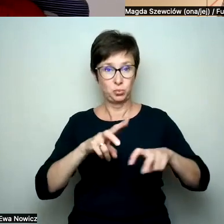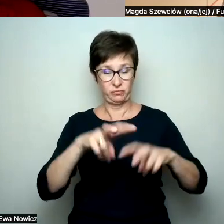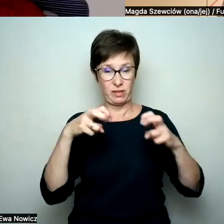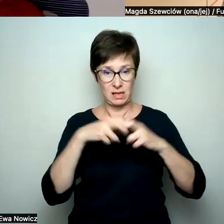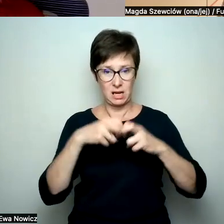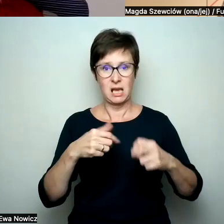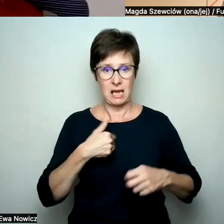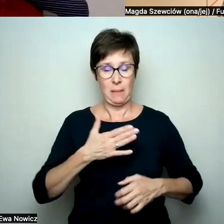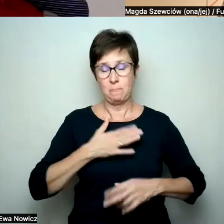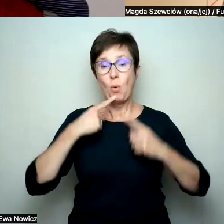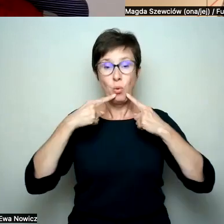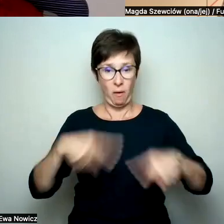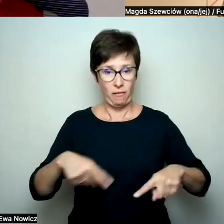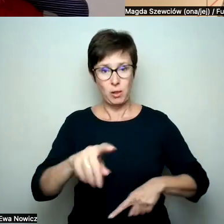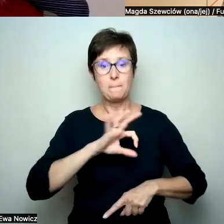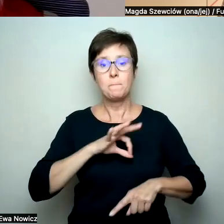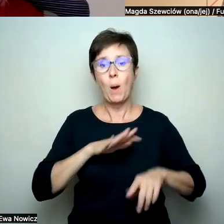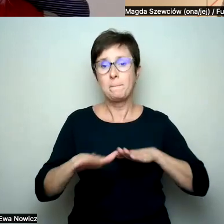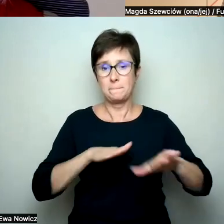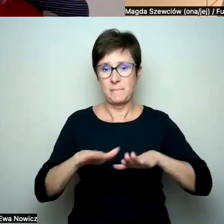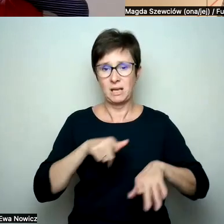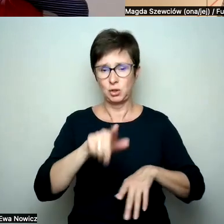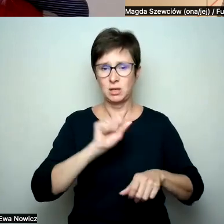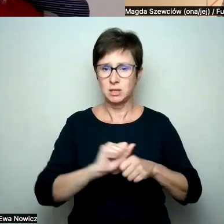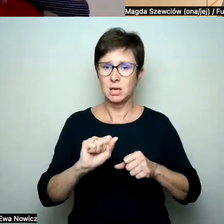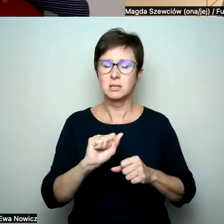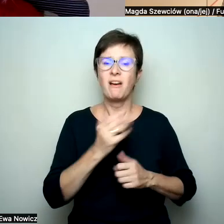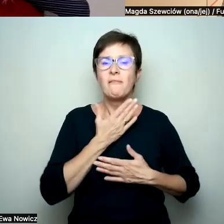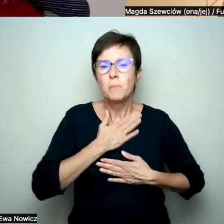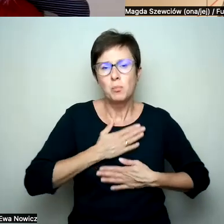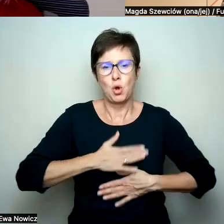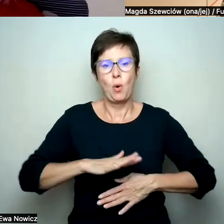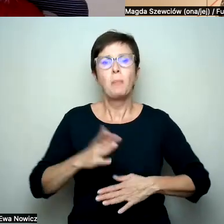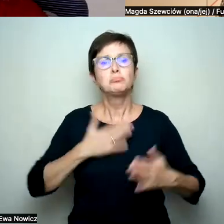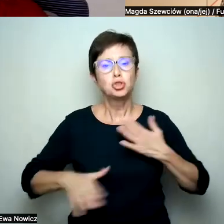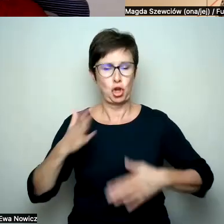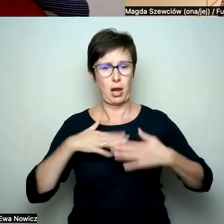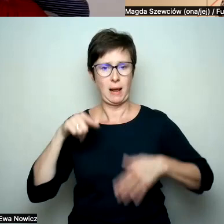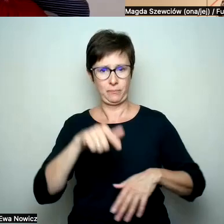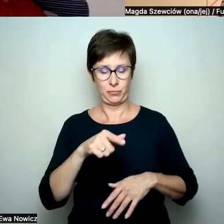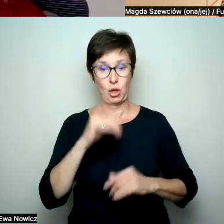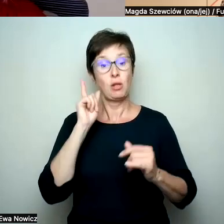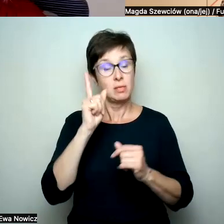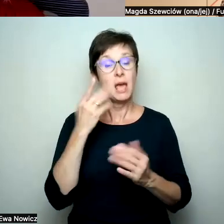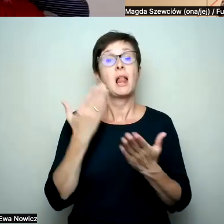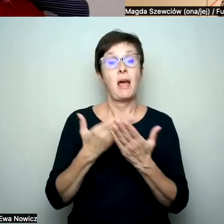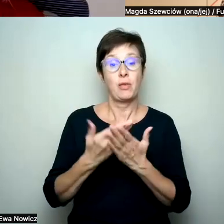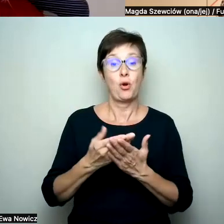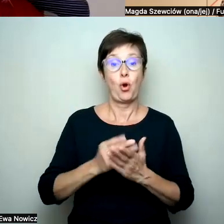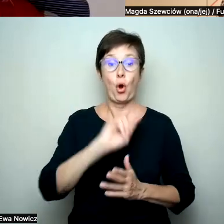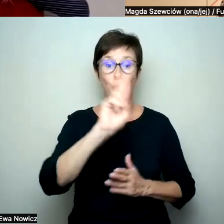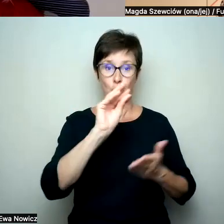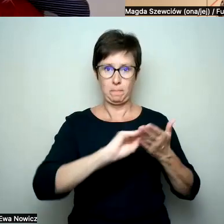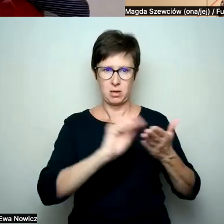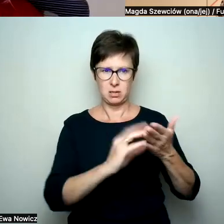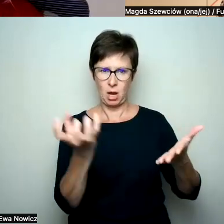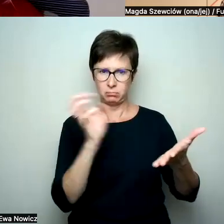odpowiedzialność, żeby to moje miejsce w sieci faktycznie było najmniejszą stroną internetu. Czyli jeśli ktoś pisze komentarz, który mnie